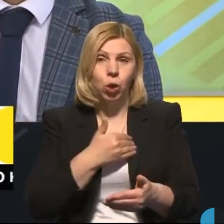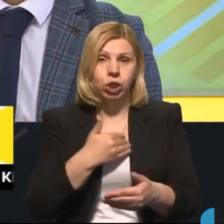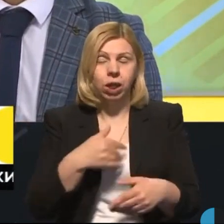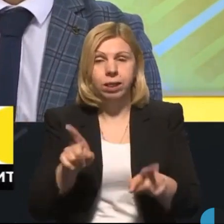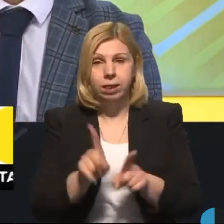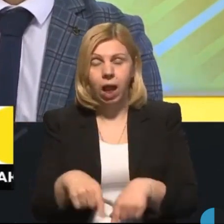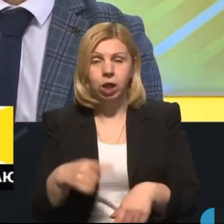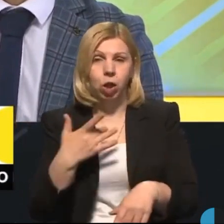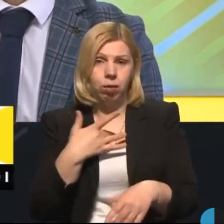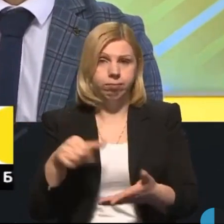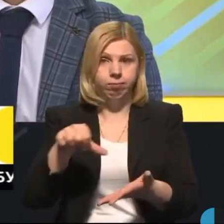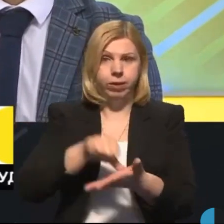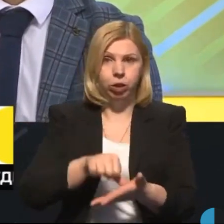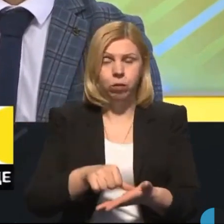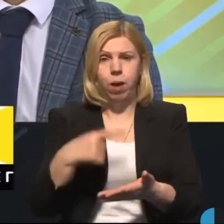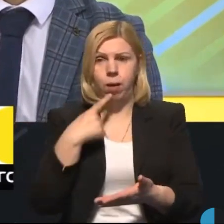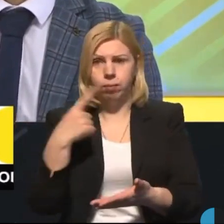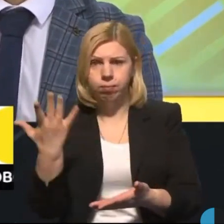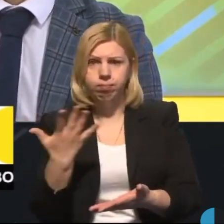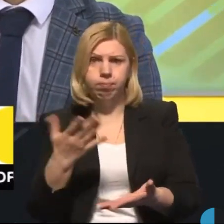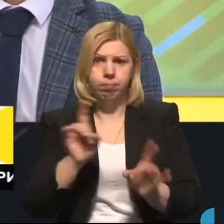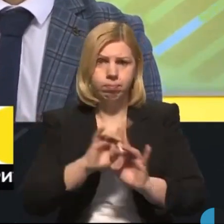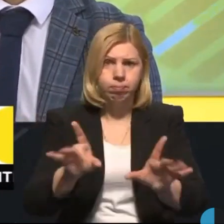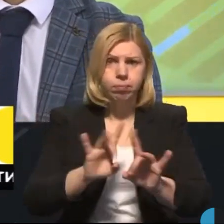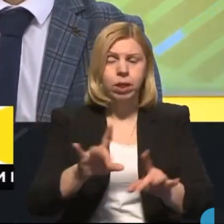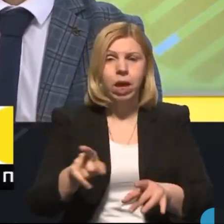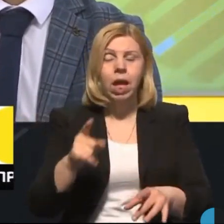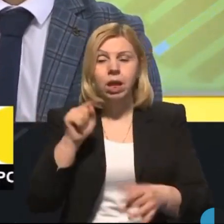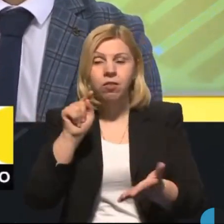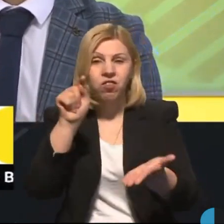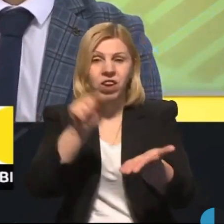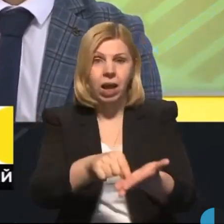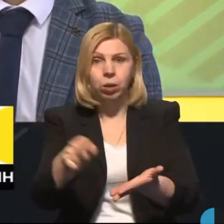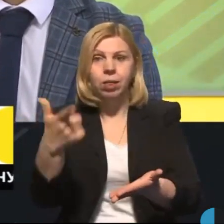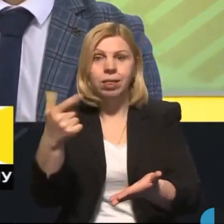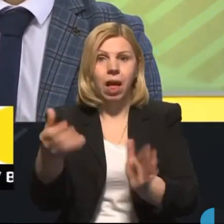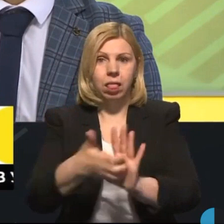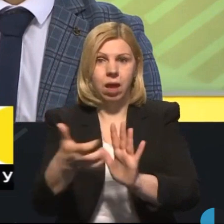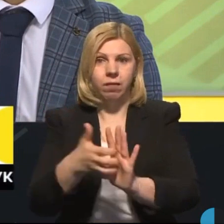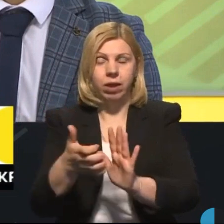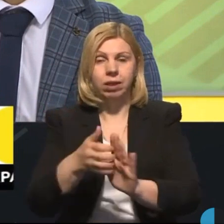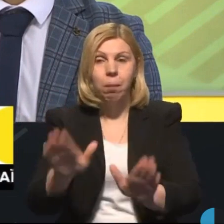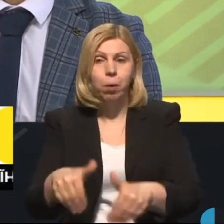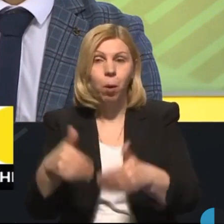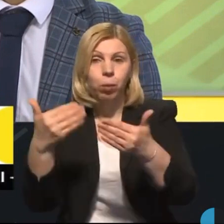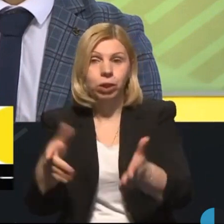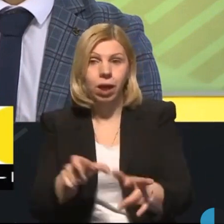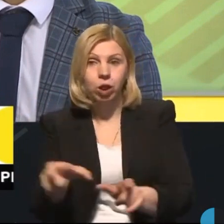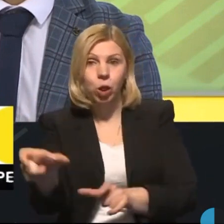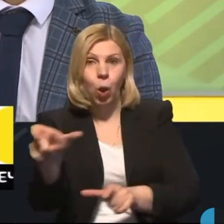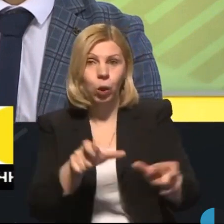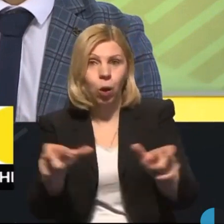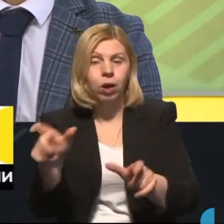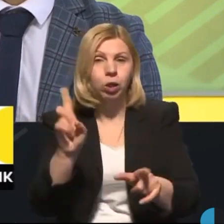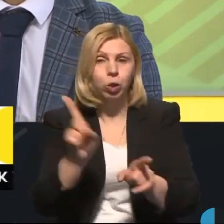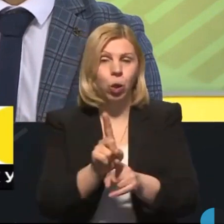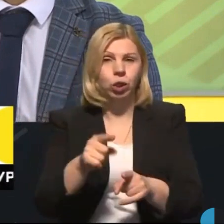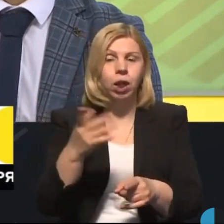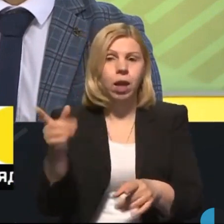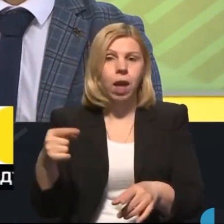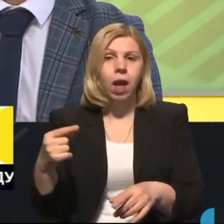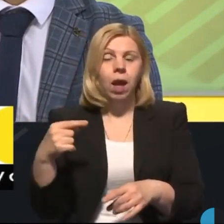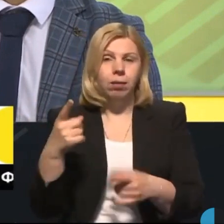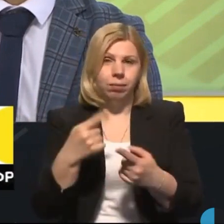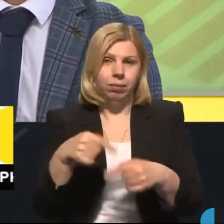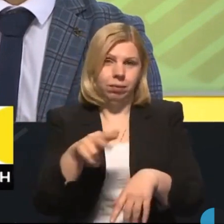також виступаємо, ініціюємо і вказуємо на недоліки, проте пропозиції інфраструктурних рішень мають надходити від